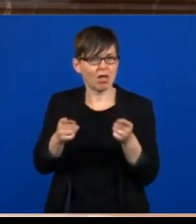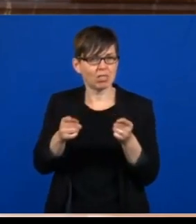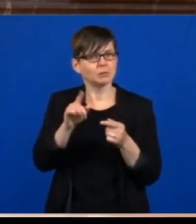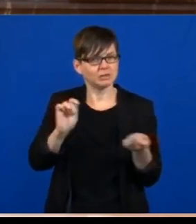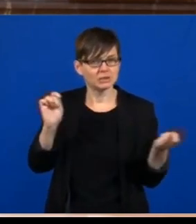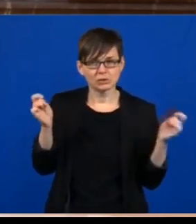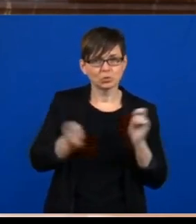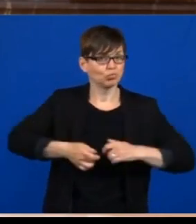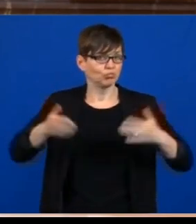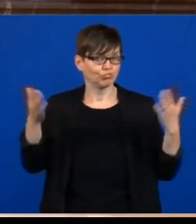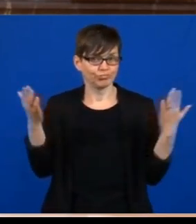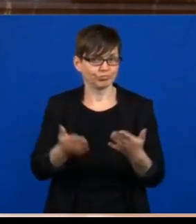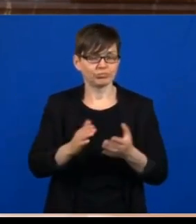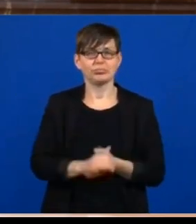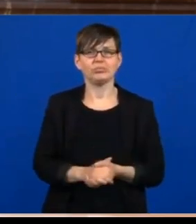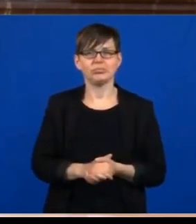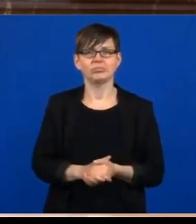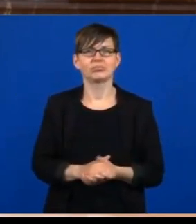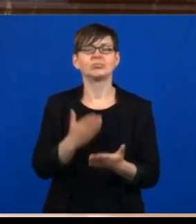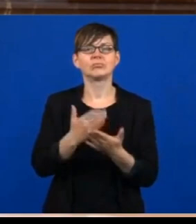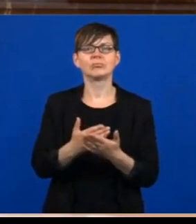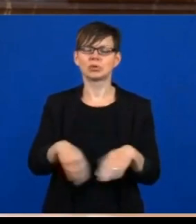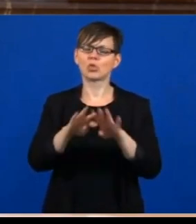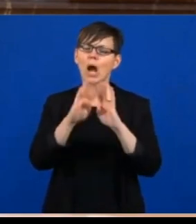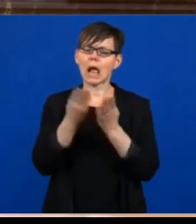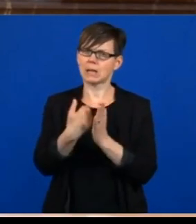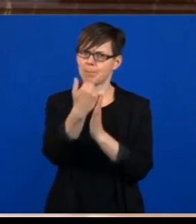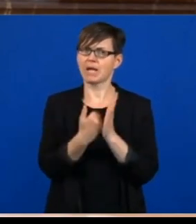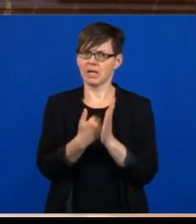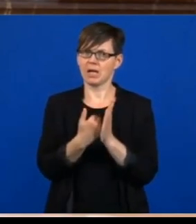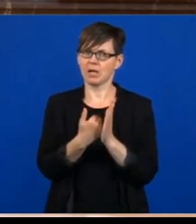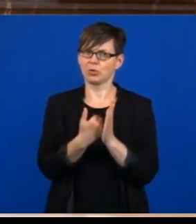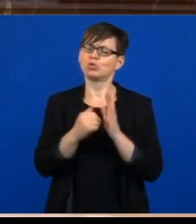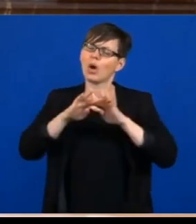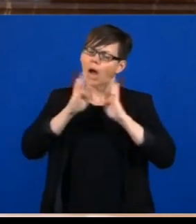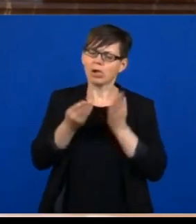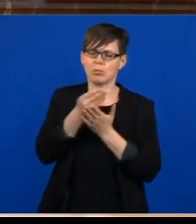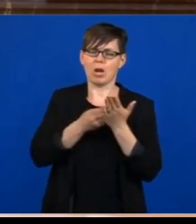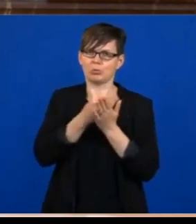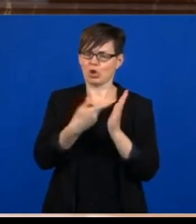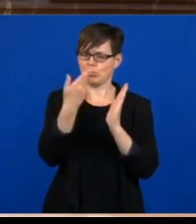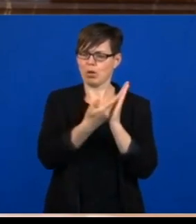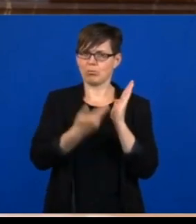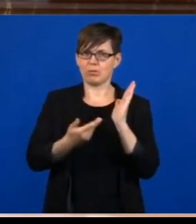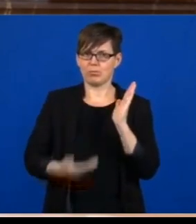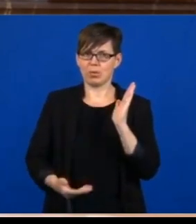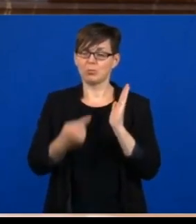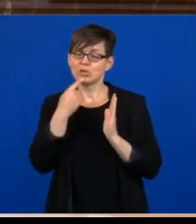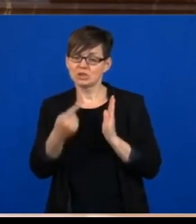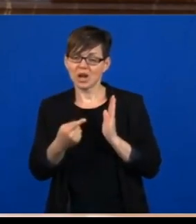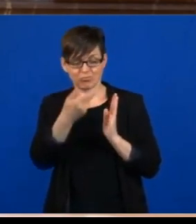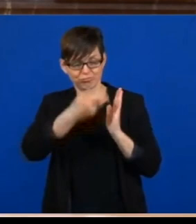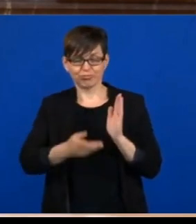grundlegende Regelungen allgemein beschreiben. Und sagen, alles, was diesen Regeln entspricht,